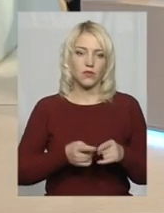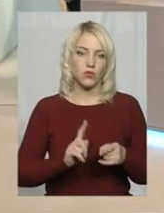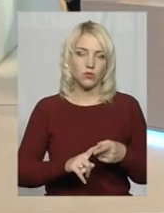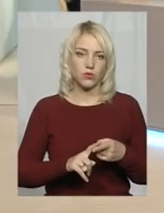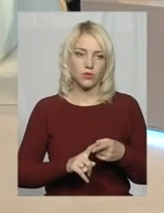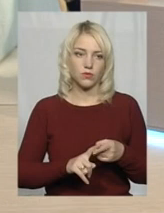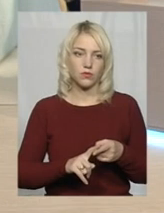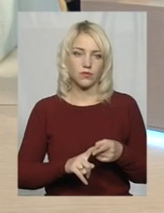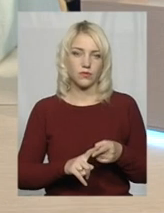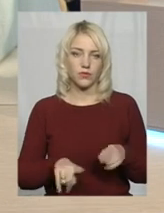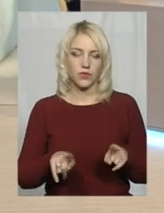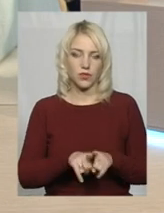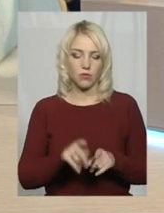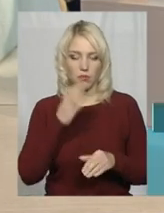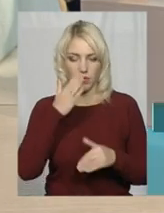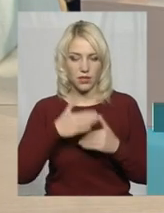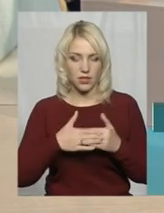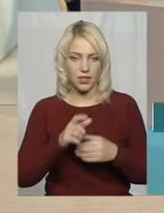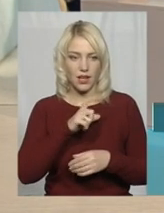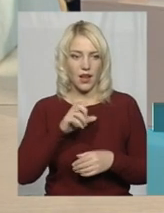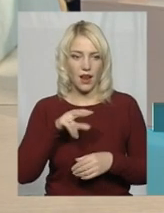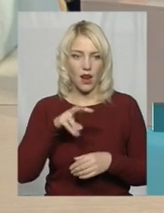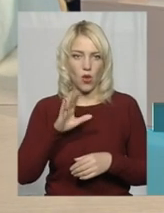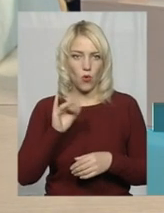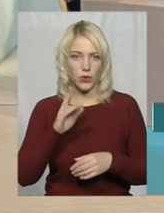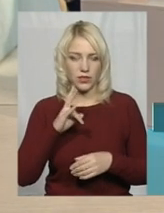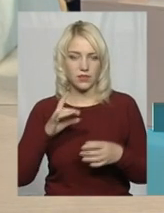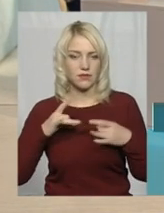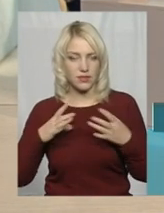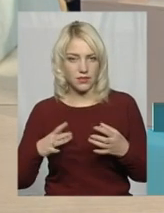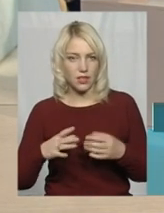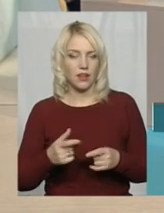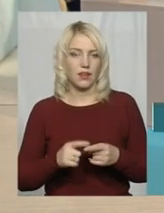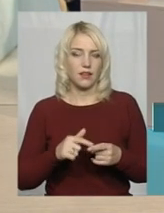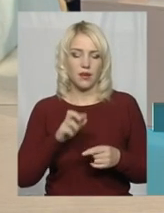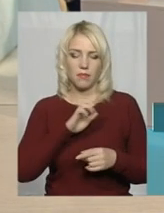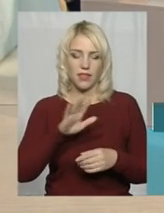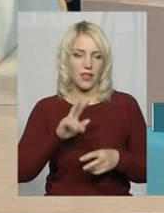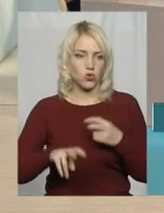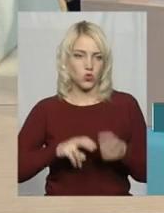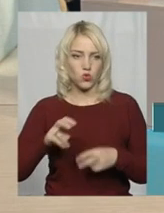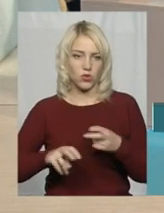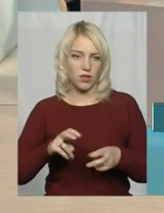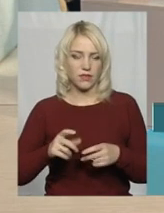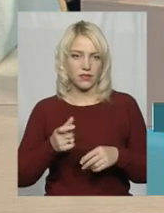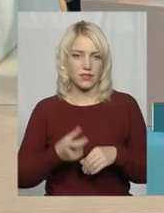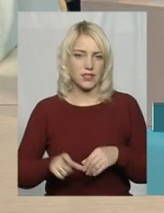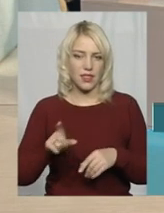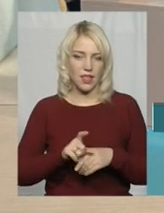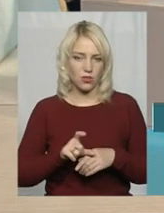такому перед Хеловінському, цій Хеловінській темі, я би не шукав занадто